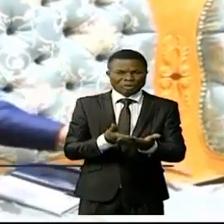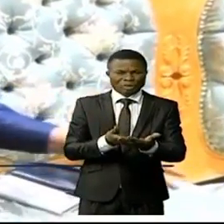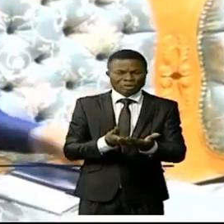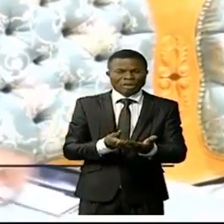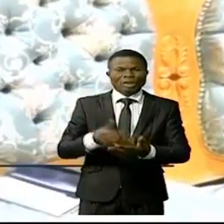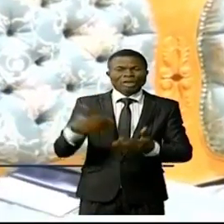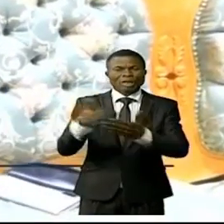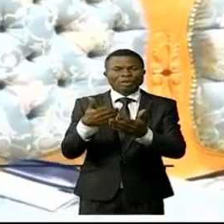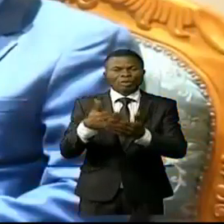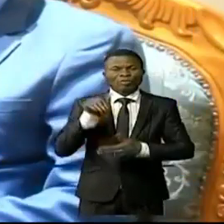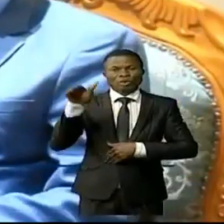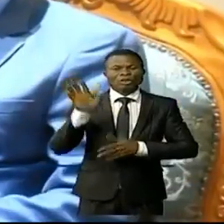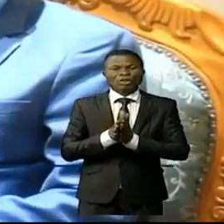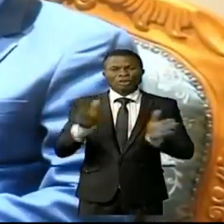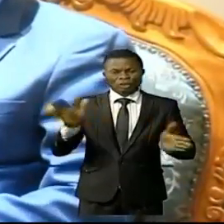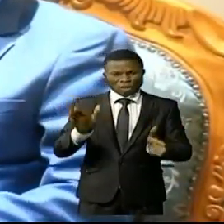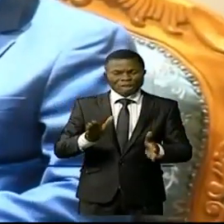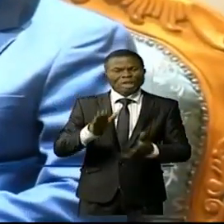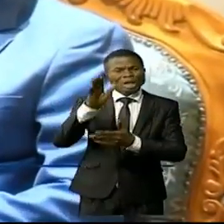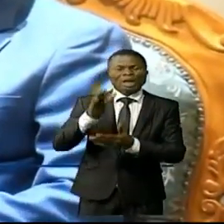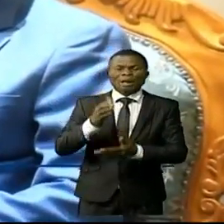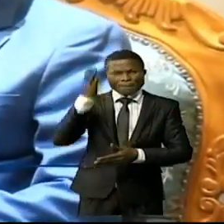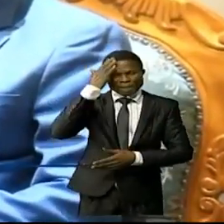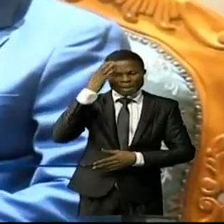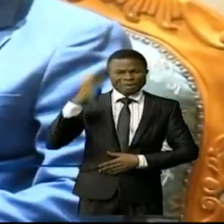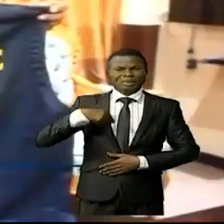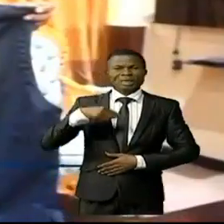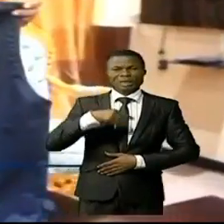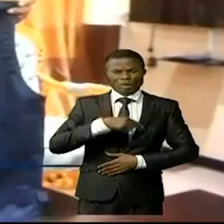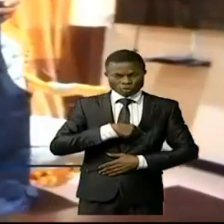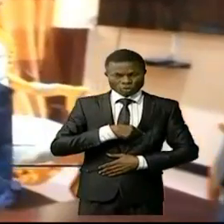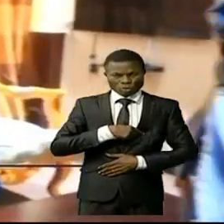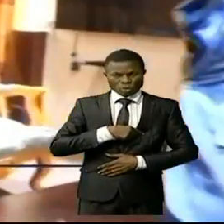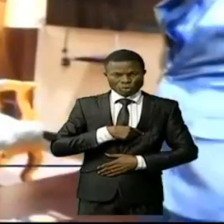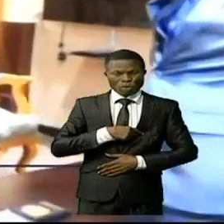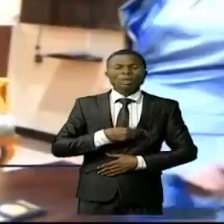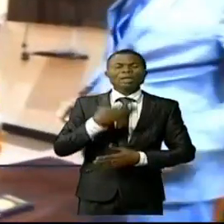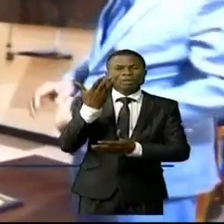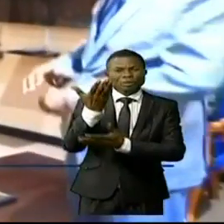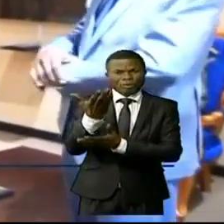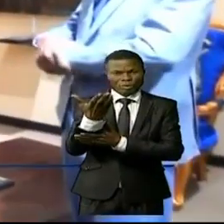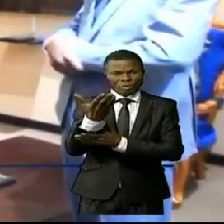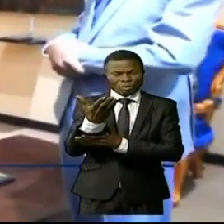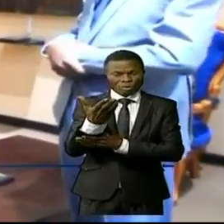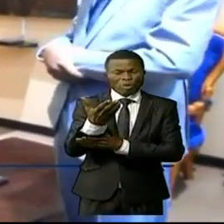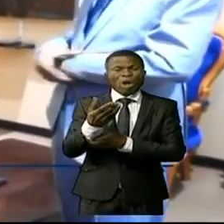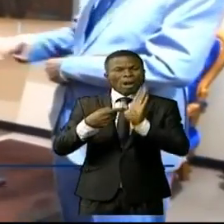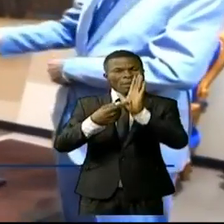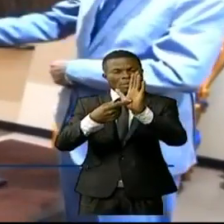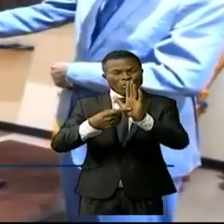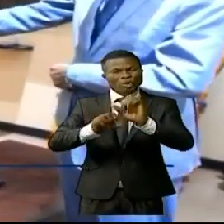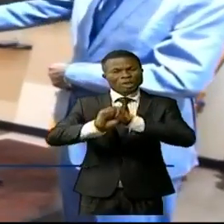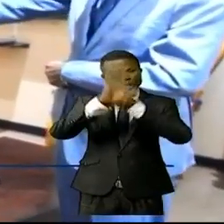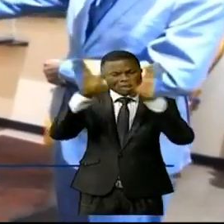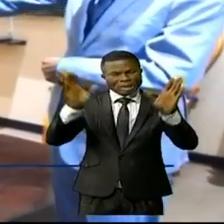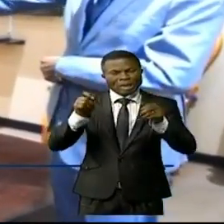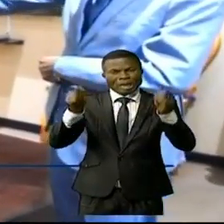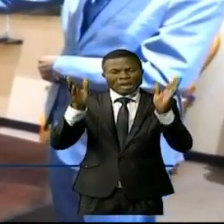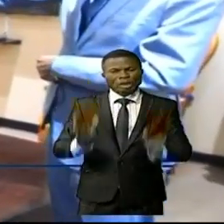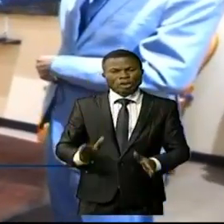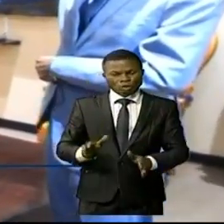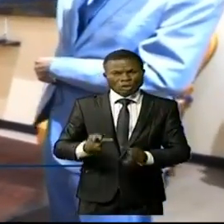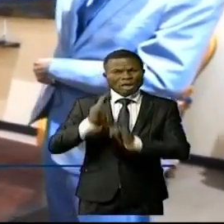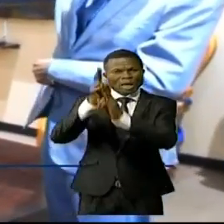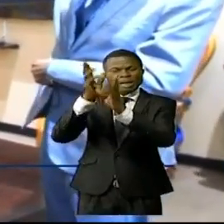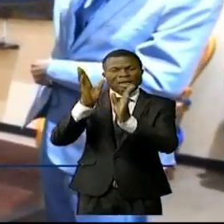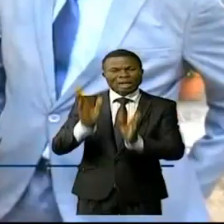DG aillent fassent aussi quelque chose. En outre, j'ai conçu les jaquettes pour la visibilité des journalistes rapportés.